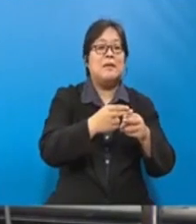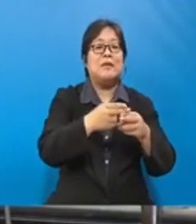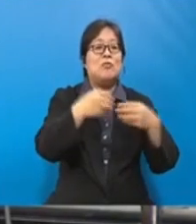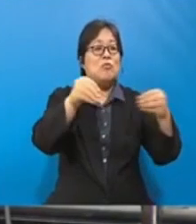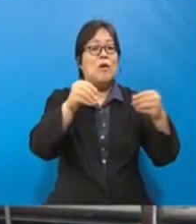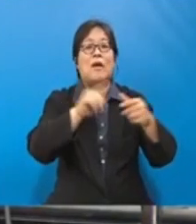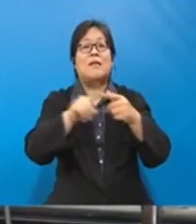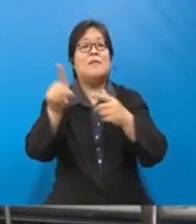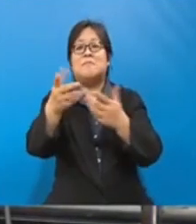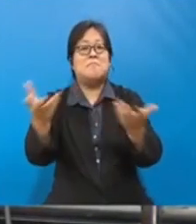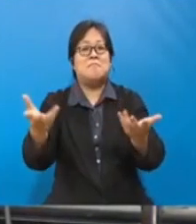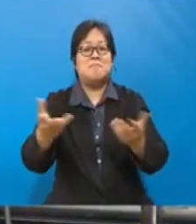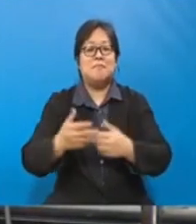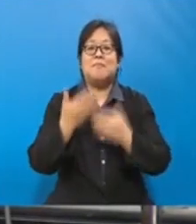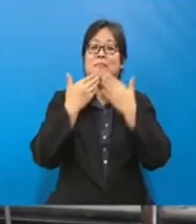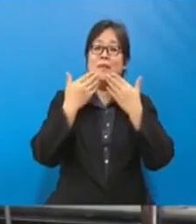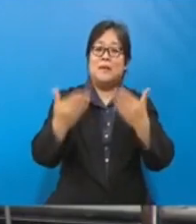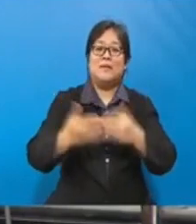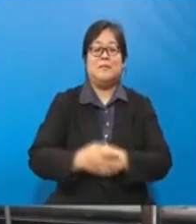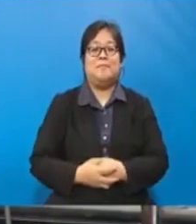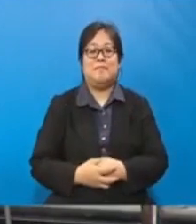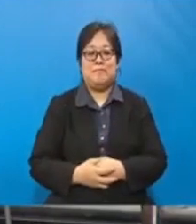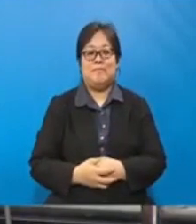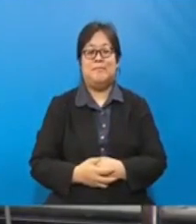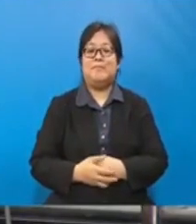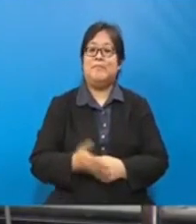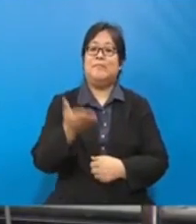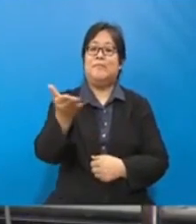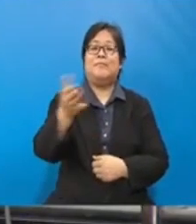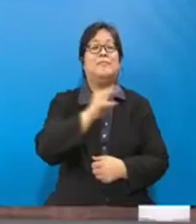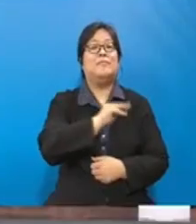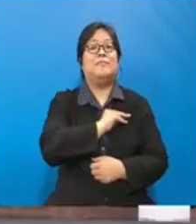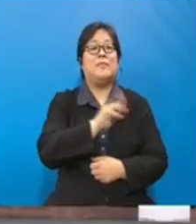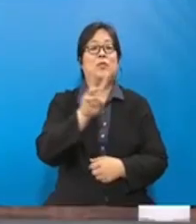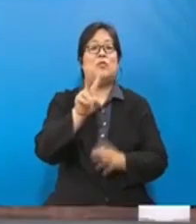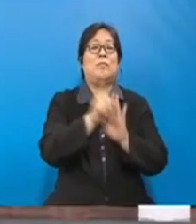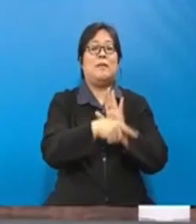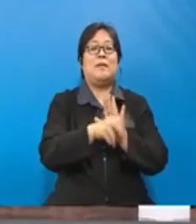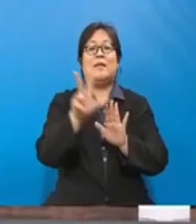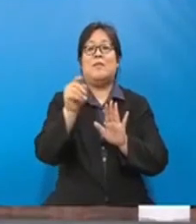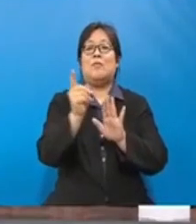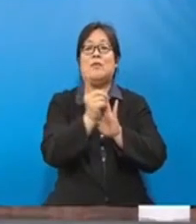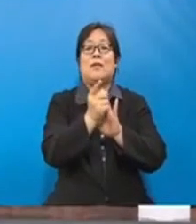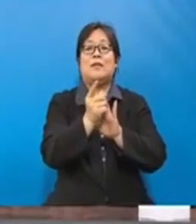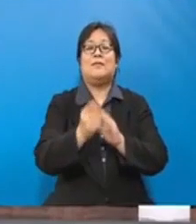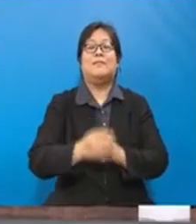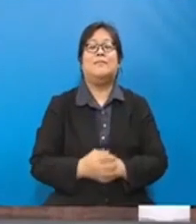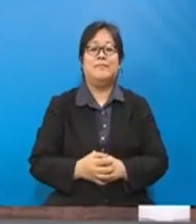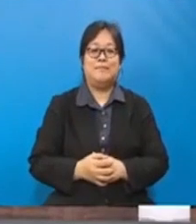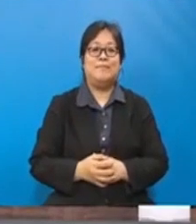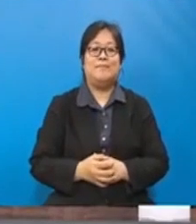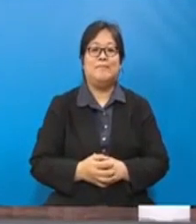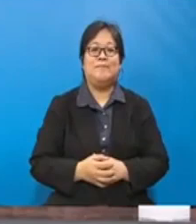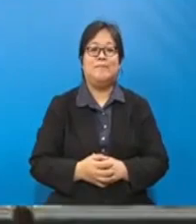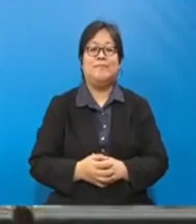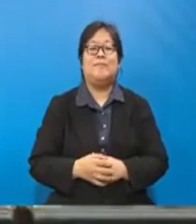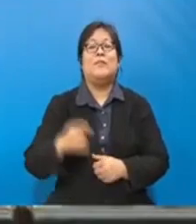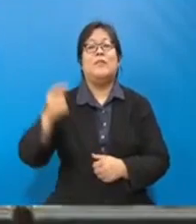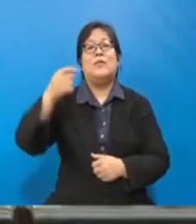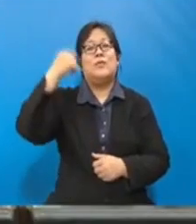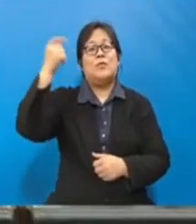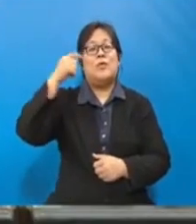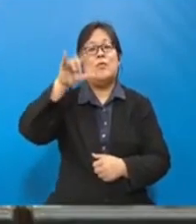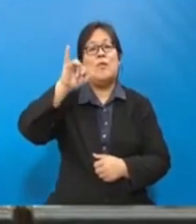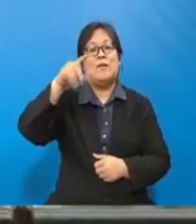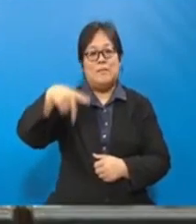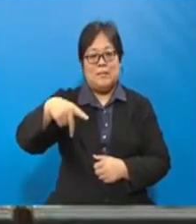berada di pasaran ini. Terima kasih. Sila Menteri, 2 minit 30 saat. Tuan Andir Pertua,